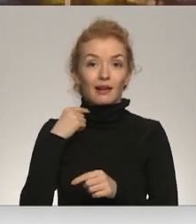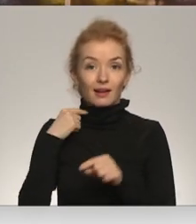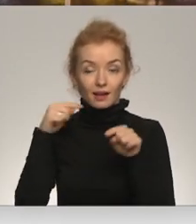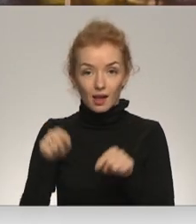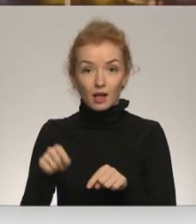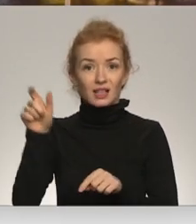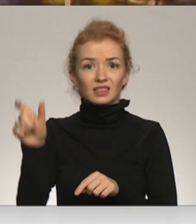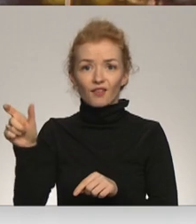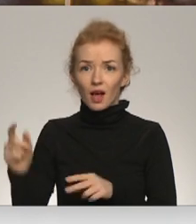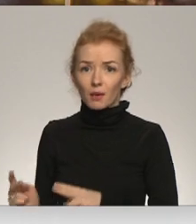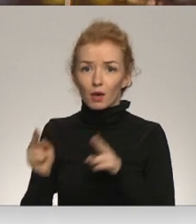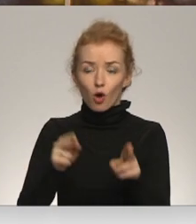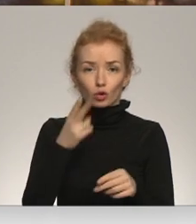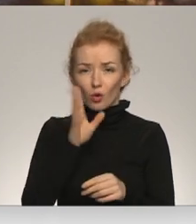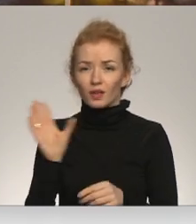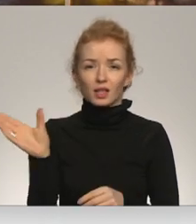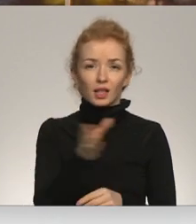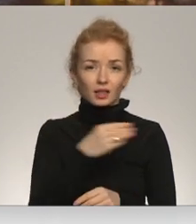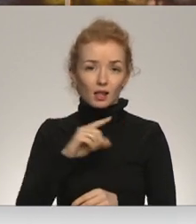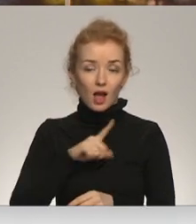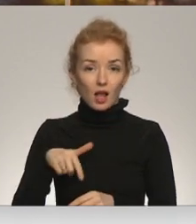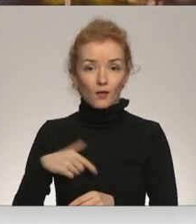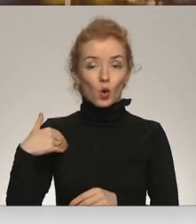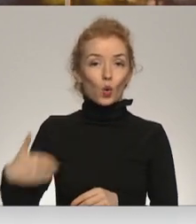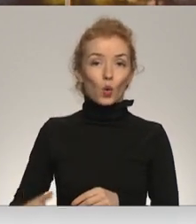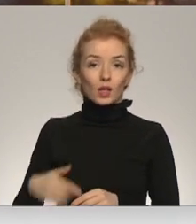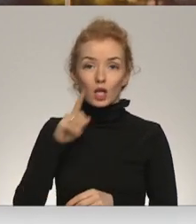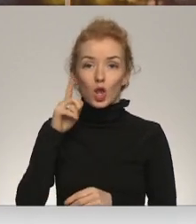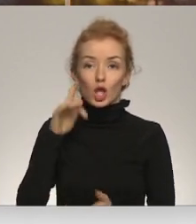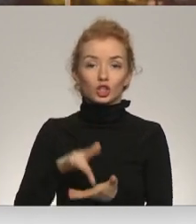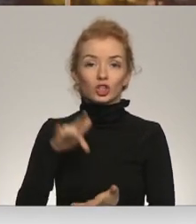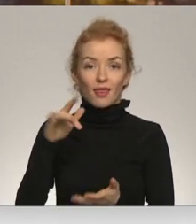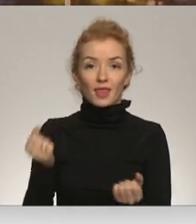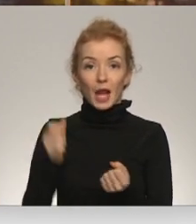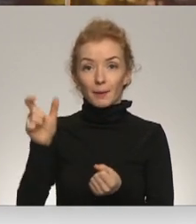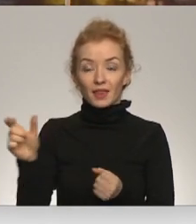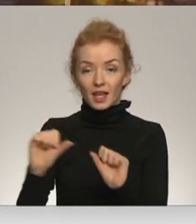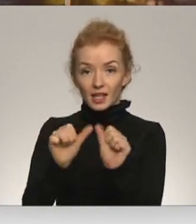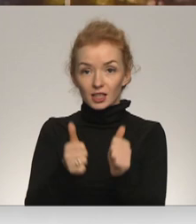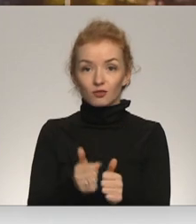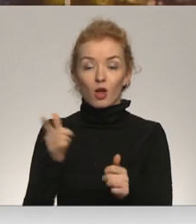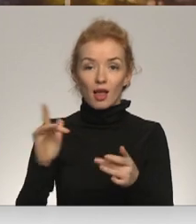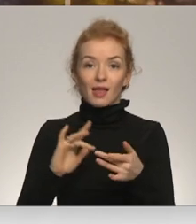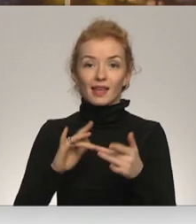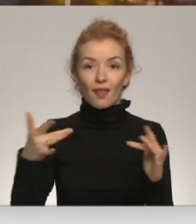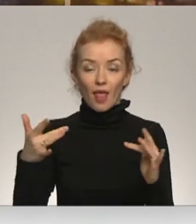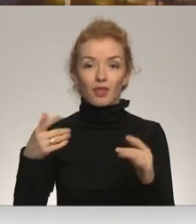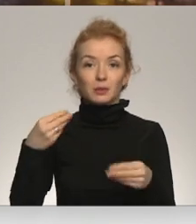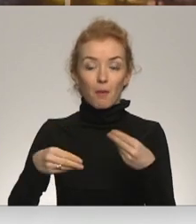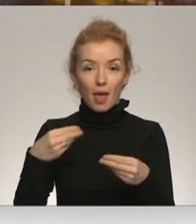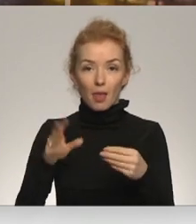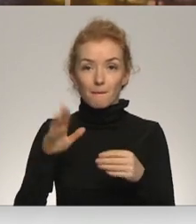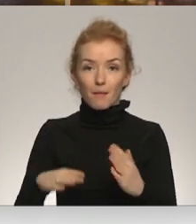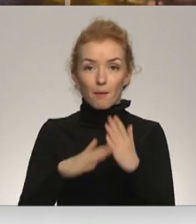cilvēki no visas Latvijas. Kuldīgs novada bērnu un jauniešu centra darbinieki izveidojuši digitālu izlaušanās spēles kolēniem par